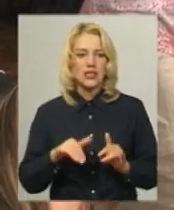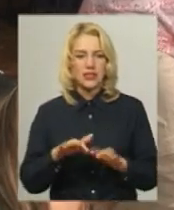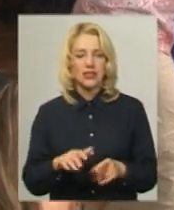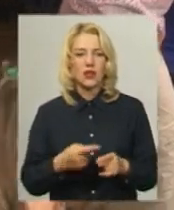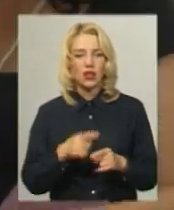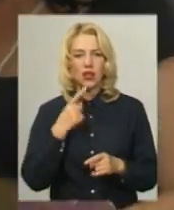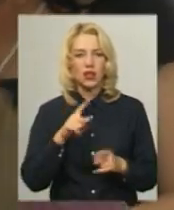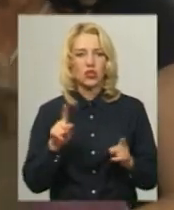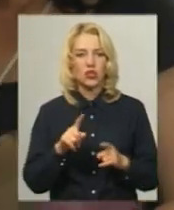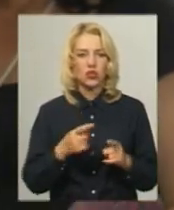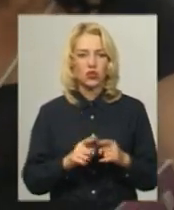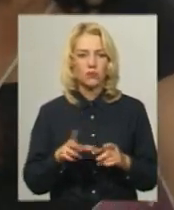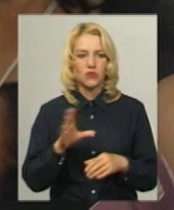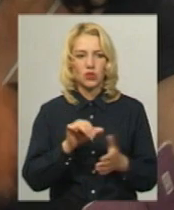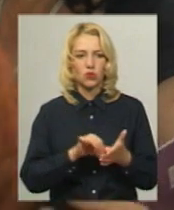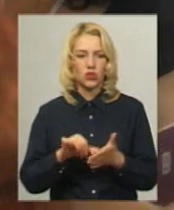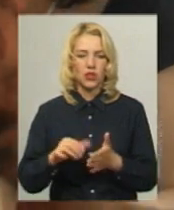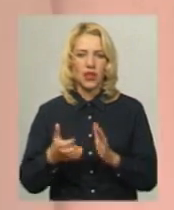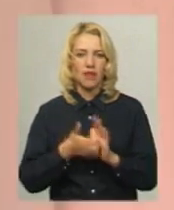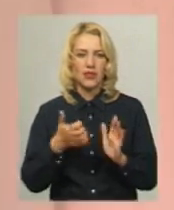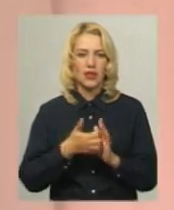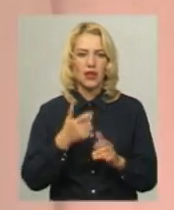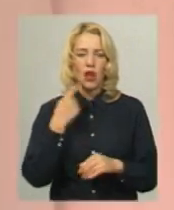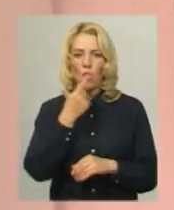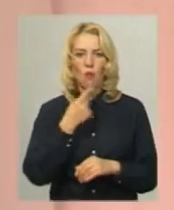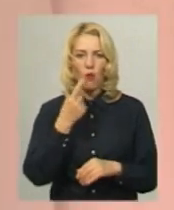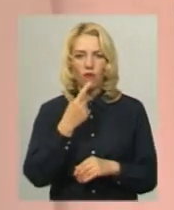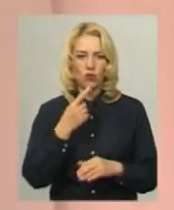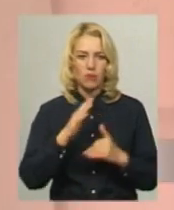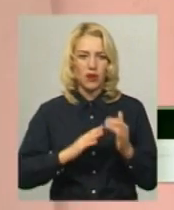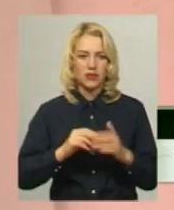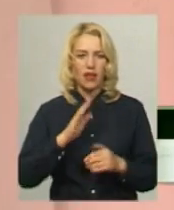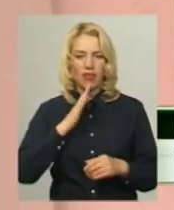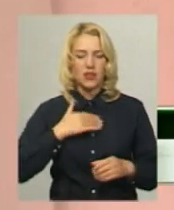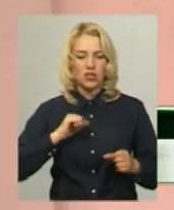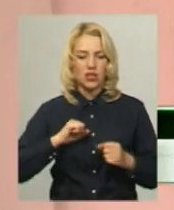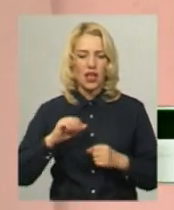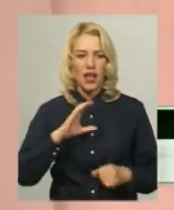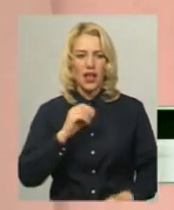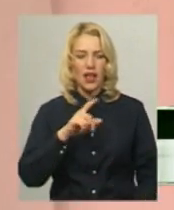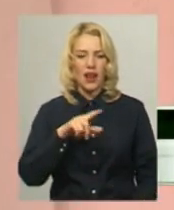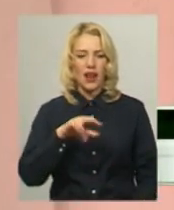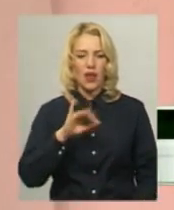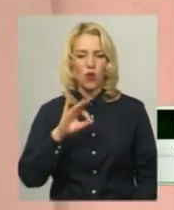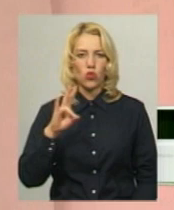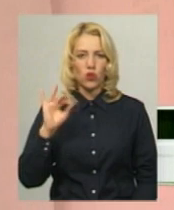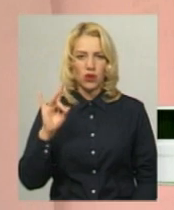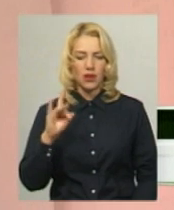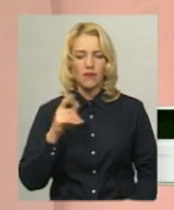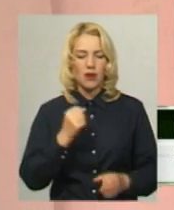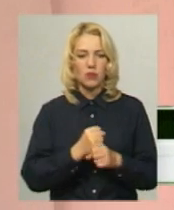Накушля каже, що бо цим учасникам бракує мовної практики. Наша керівник Елеонор, вона працює в Канаді з